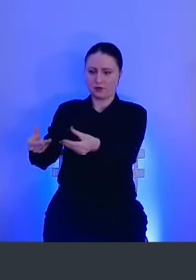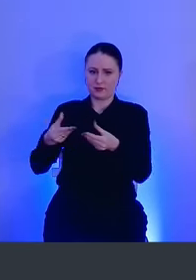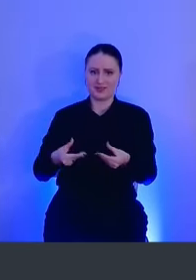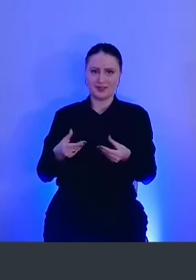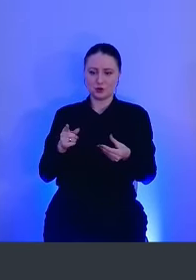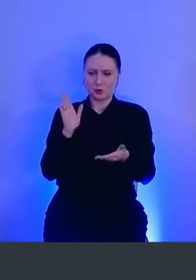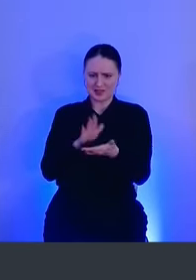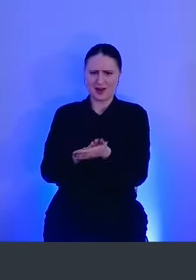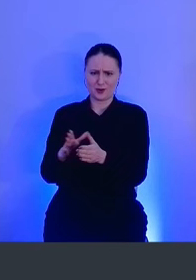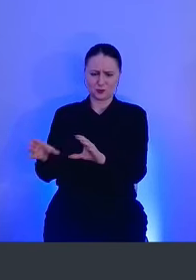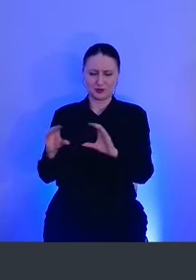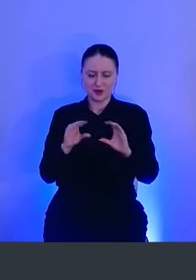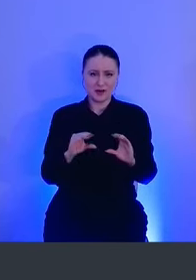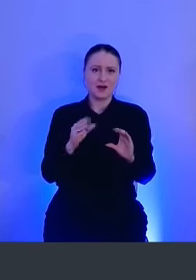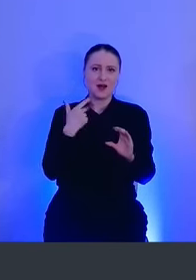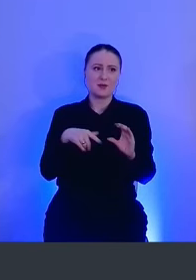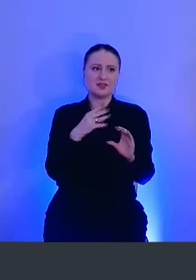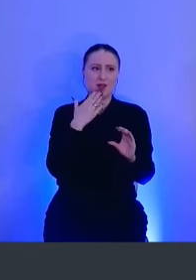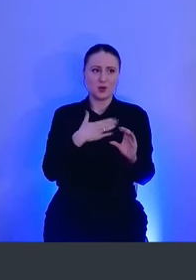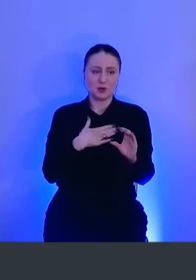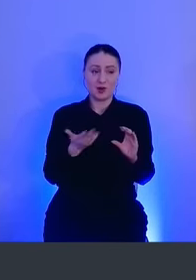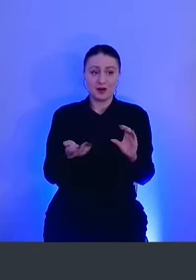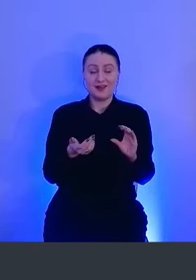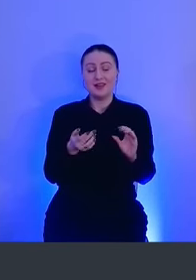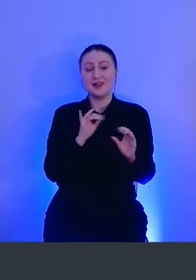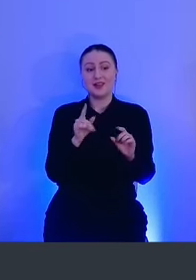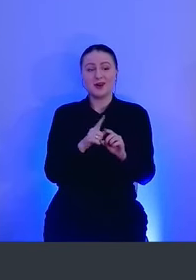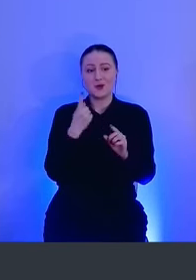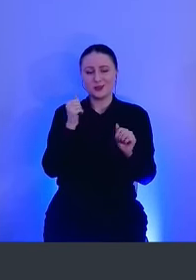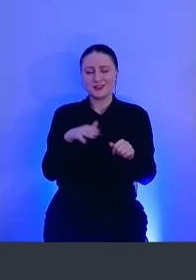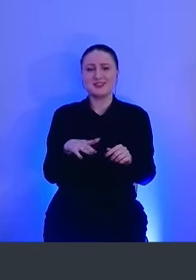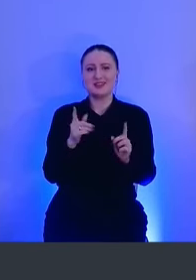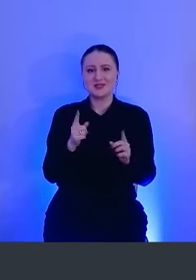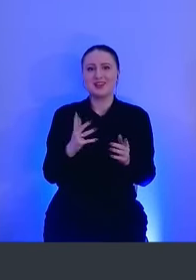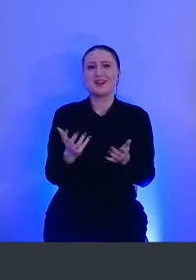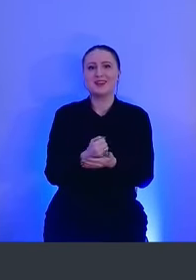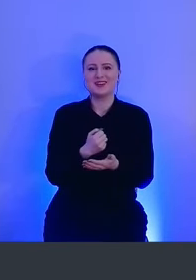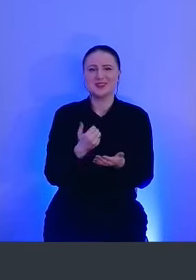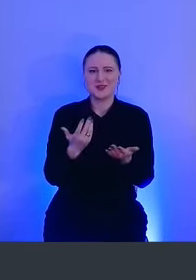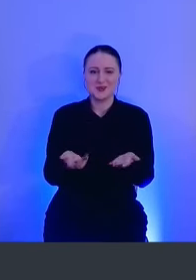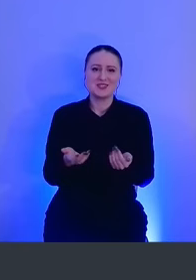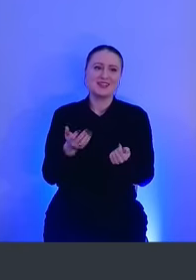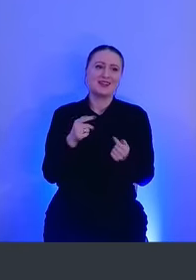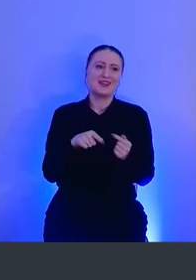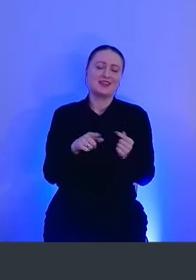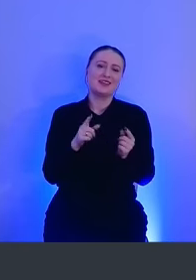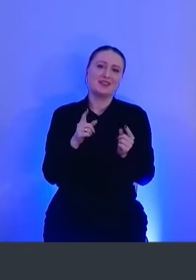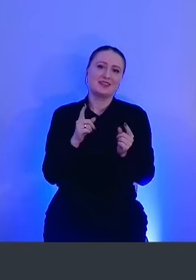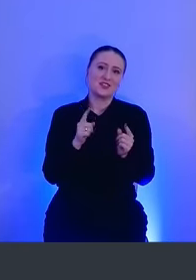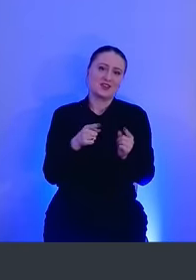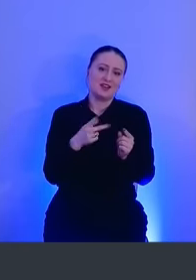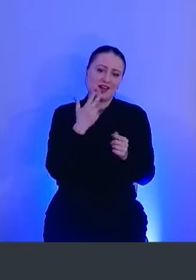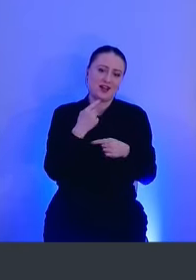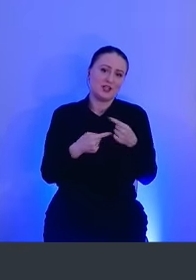чтобы сразу, как мы все любим. И такое решение действительно нашлось. Оно довольно классическое